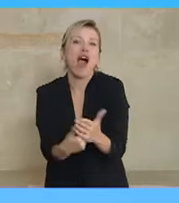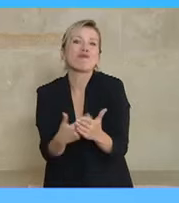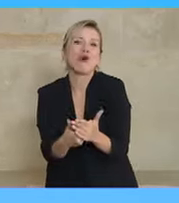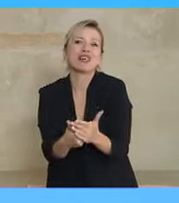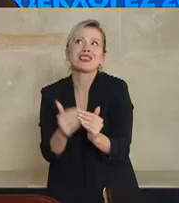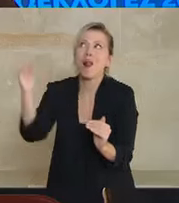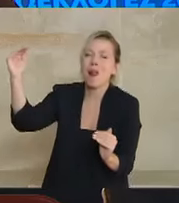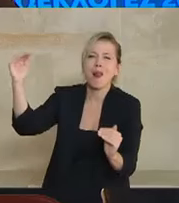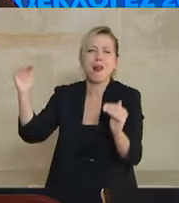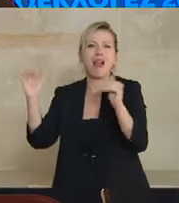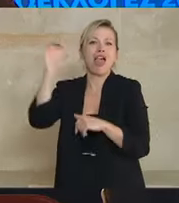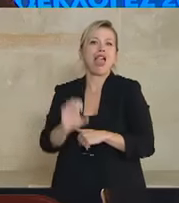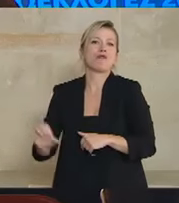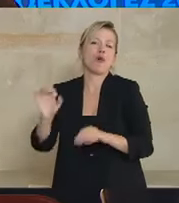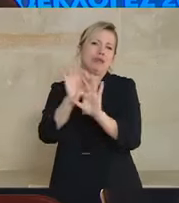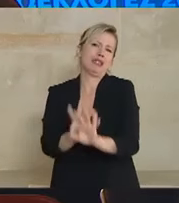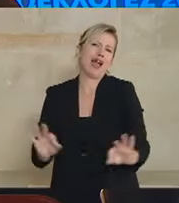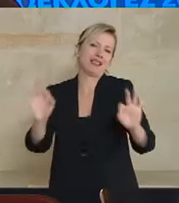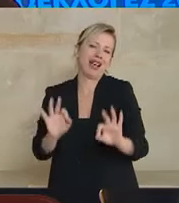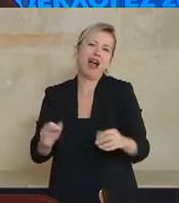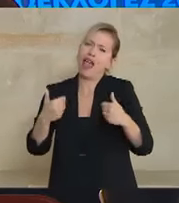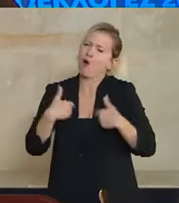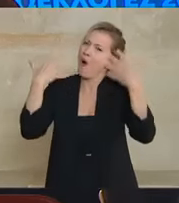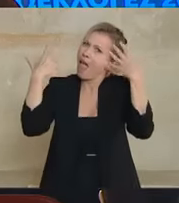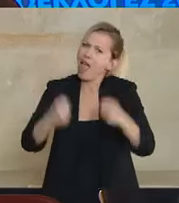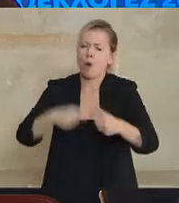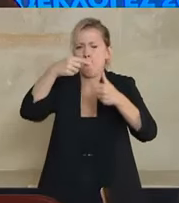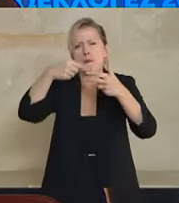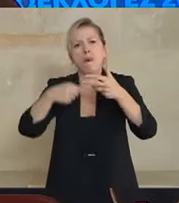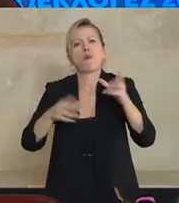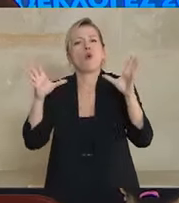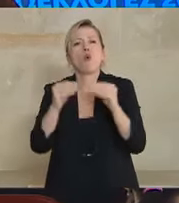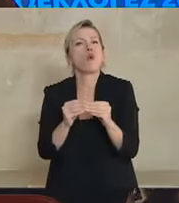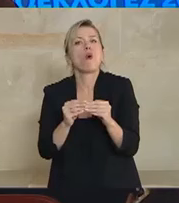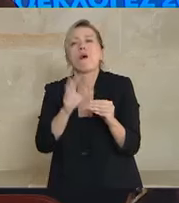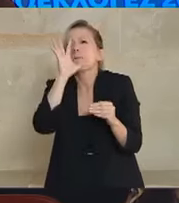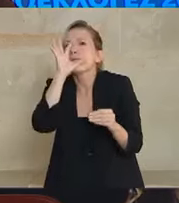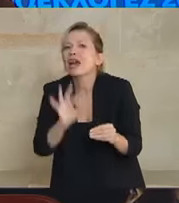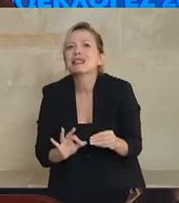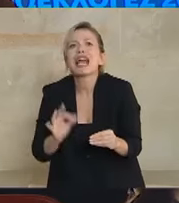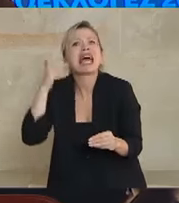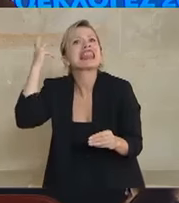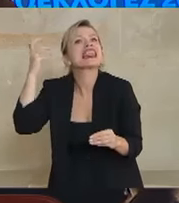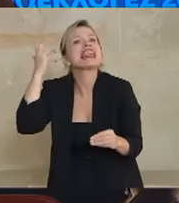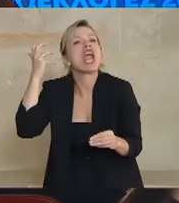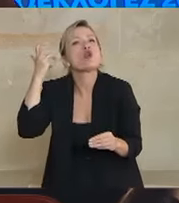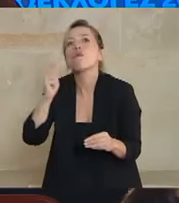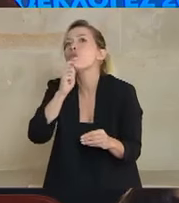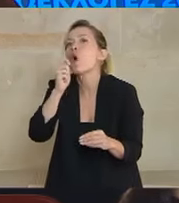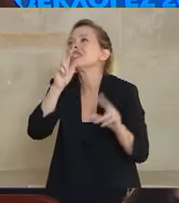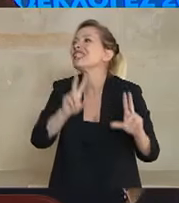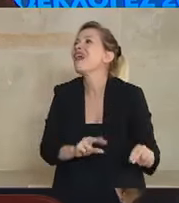Μπορώ να αναφέρω πολλά άλλα παραδείγματα για το τι σημαίνει τελικά σε όλα τα επίπεδα πολιτικής.